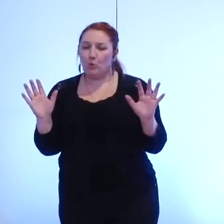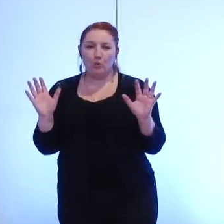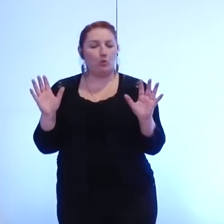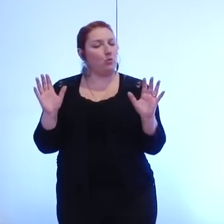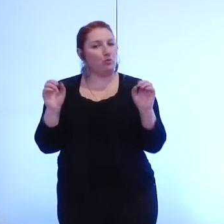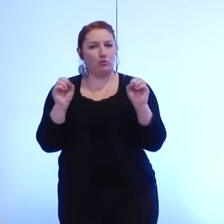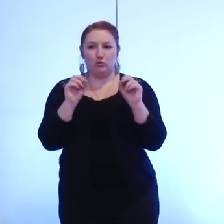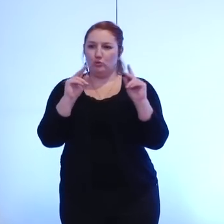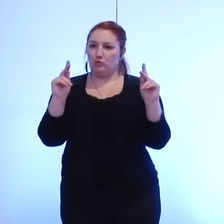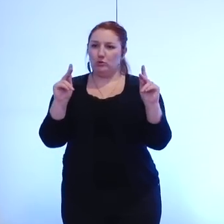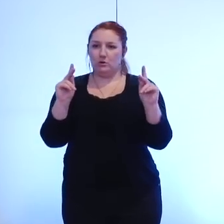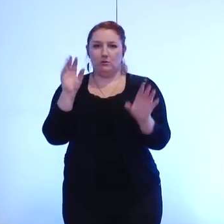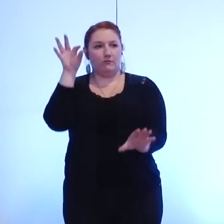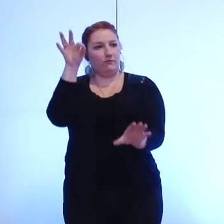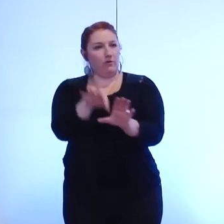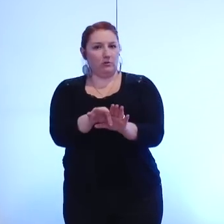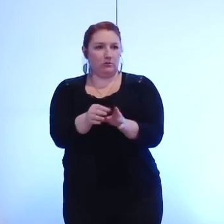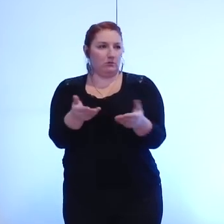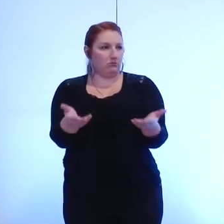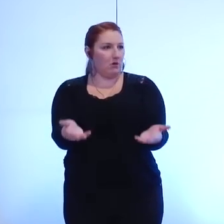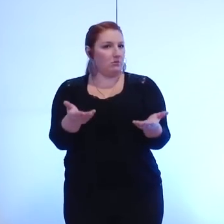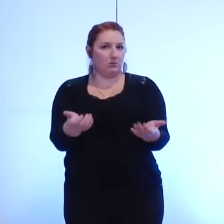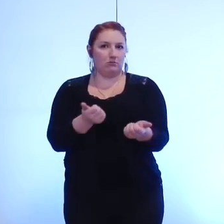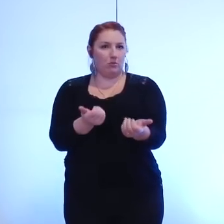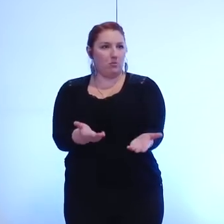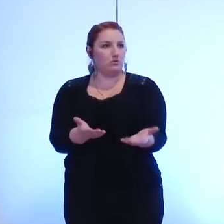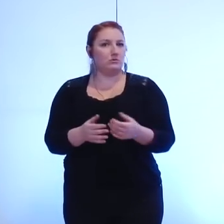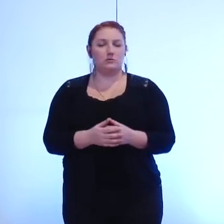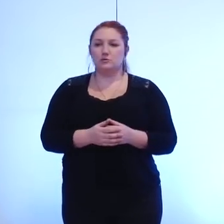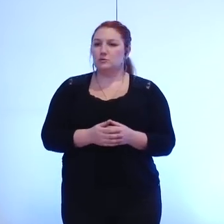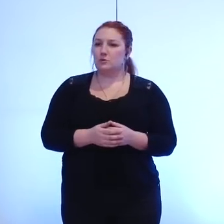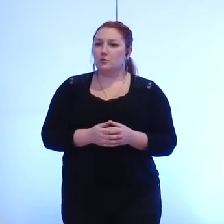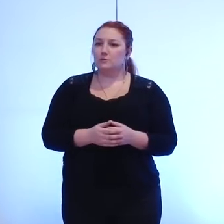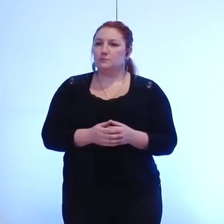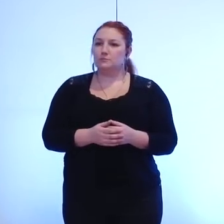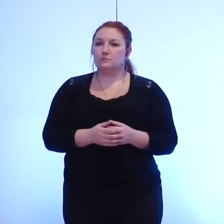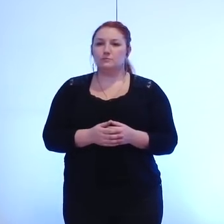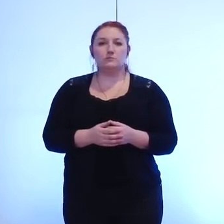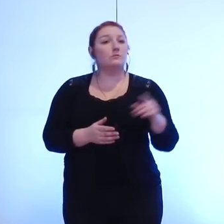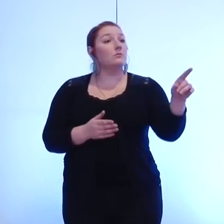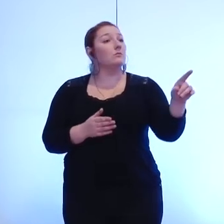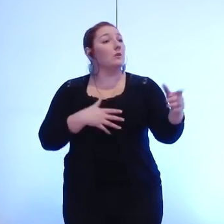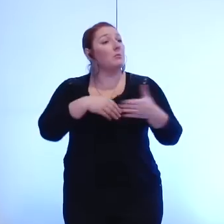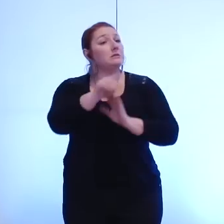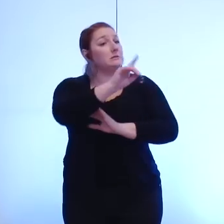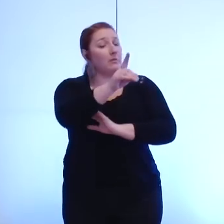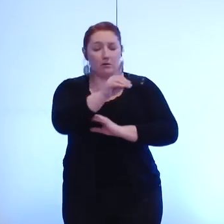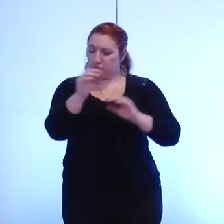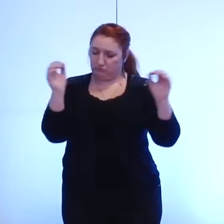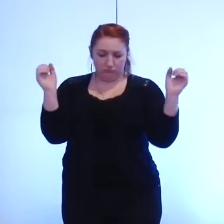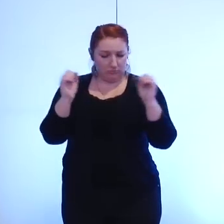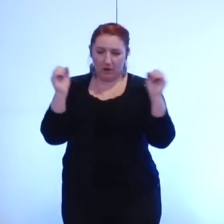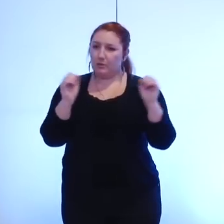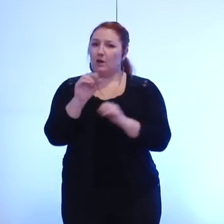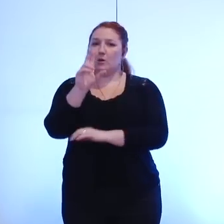je le mets donc au voie NPPV, très bien, donc ne partie pas au vote